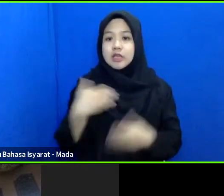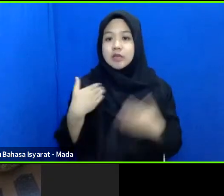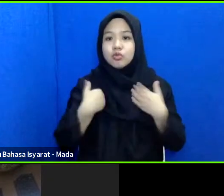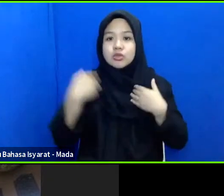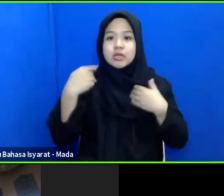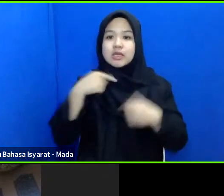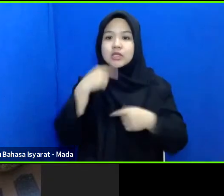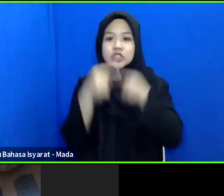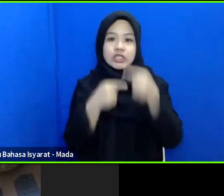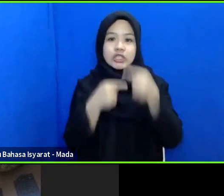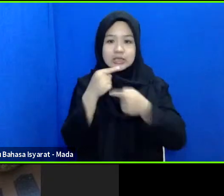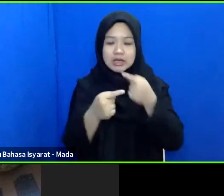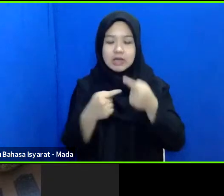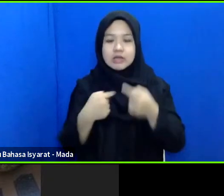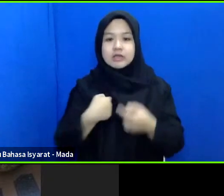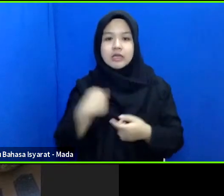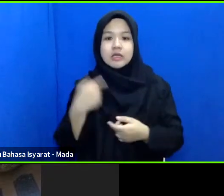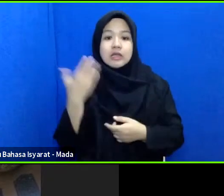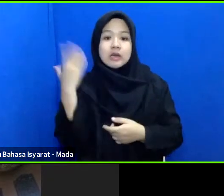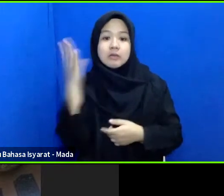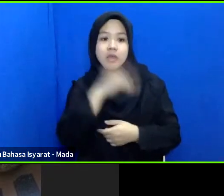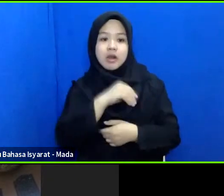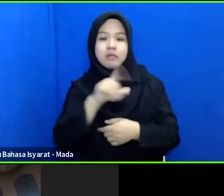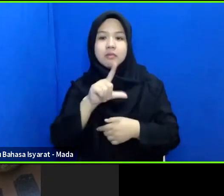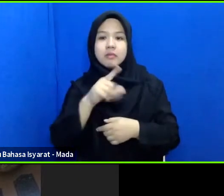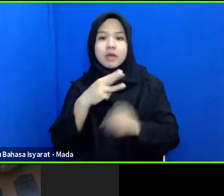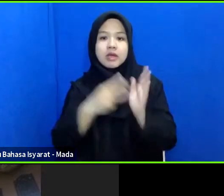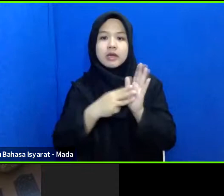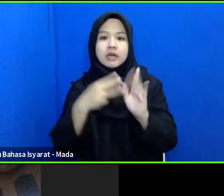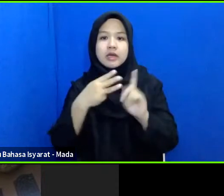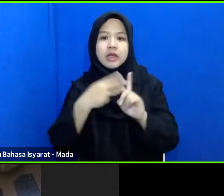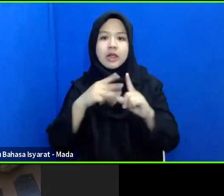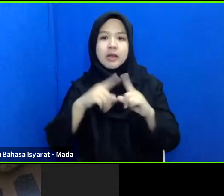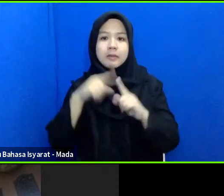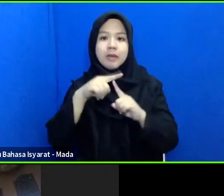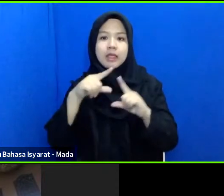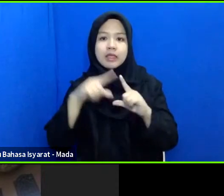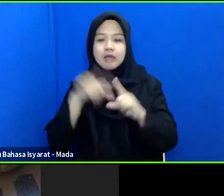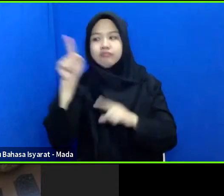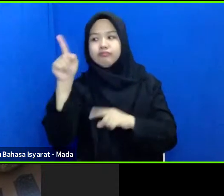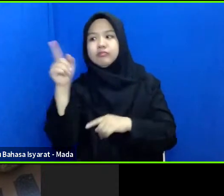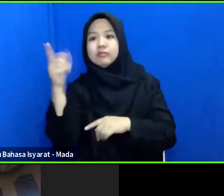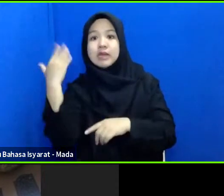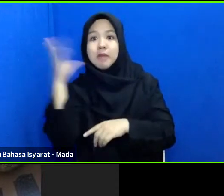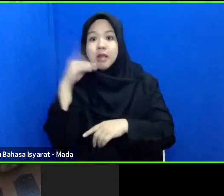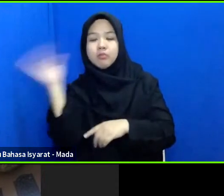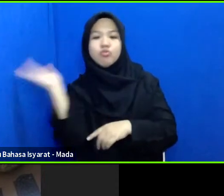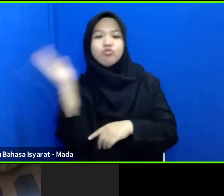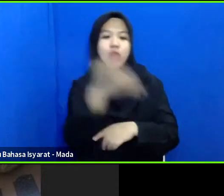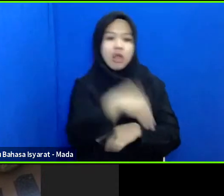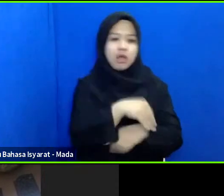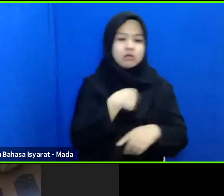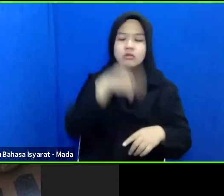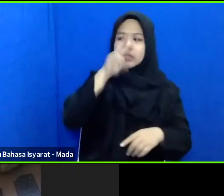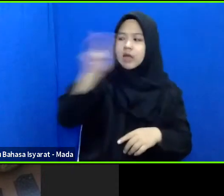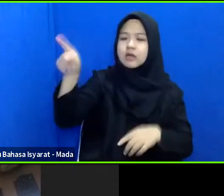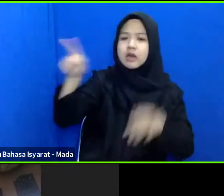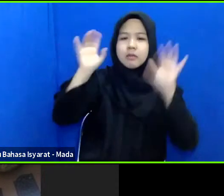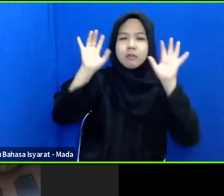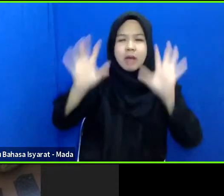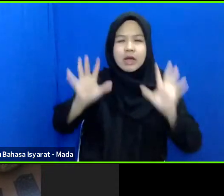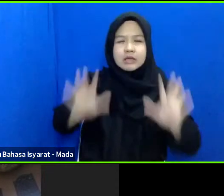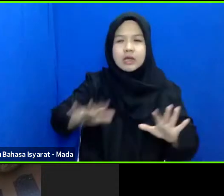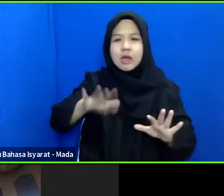saya baru pulang dari lembata semalam dan saya menemukan di sana banyak sekali anak